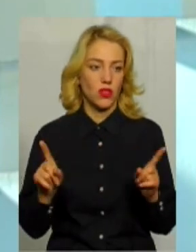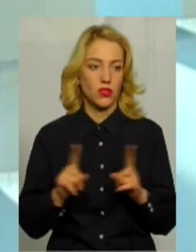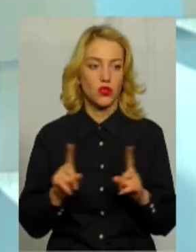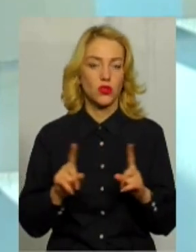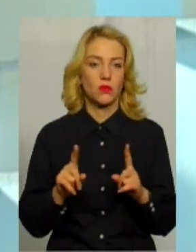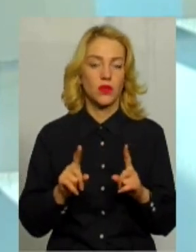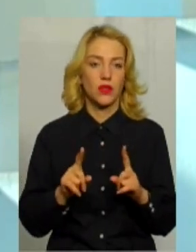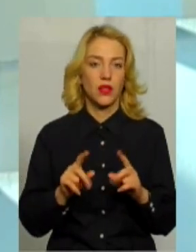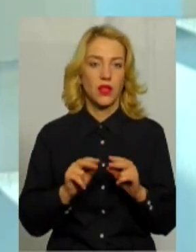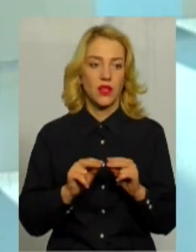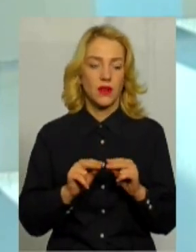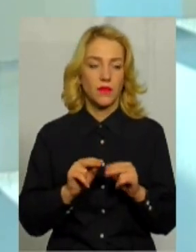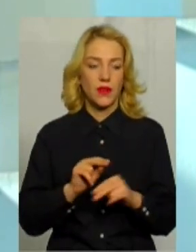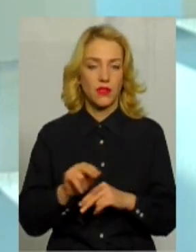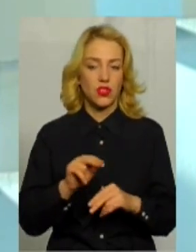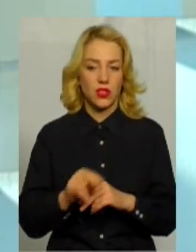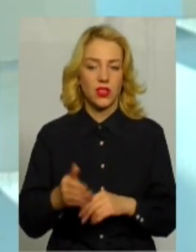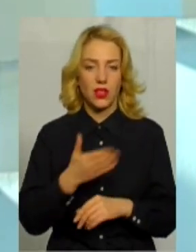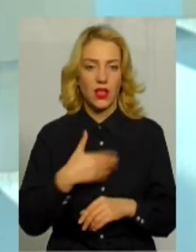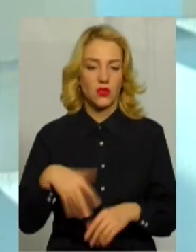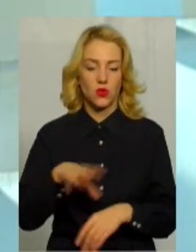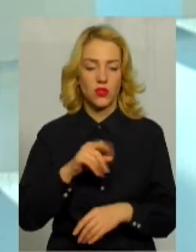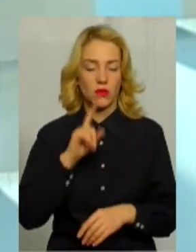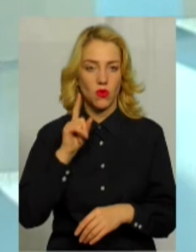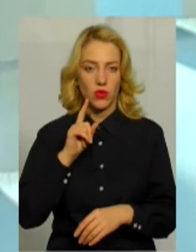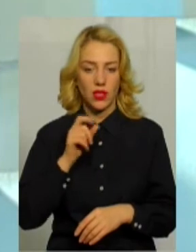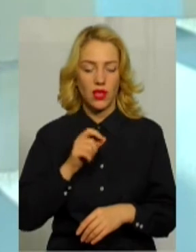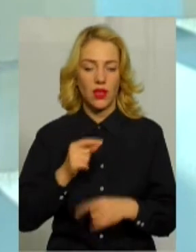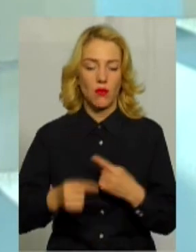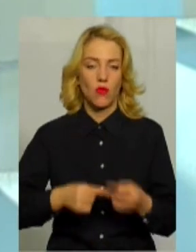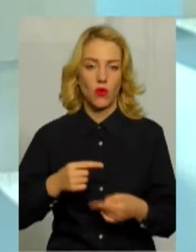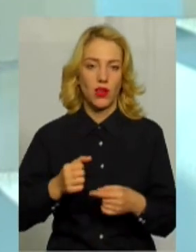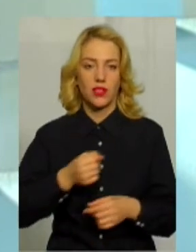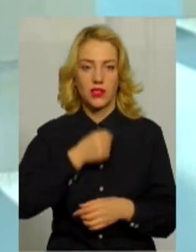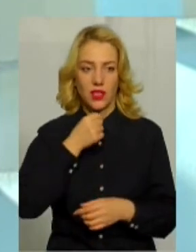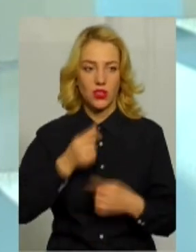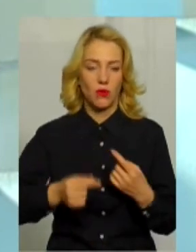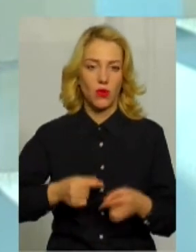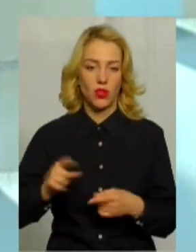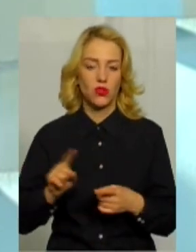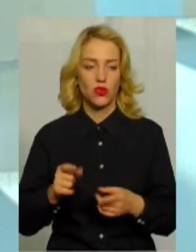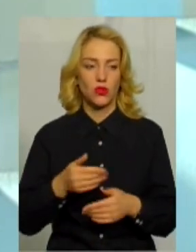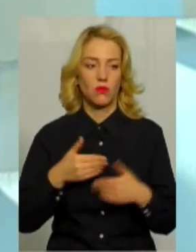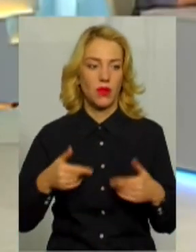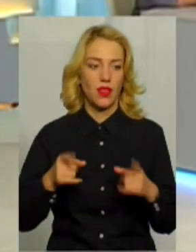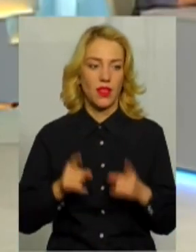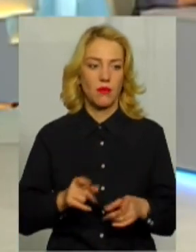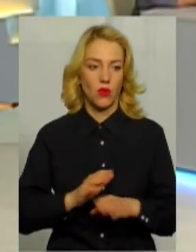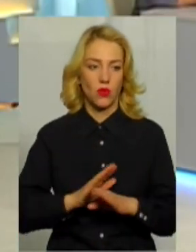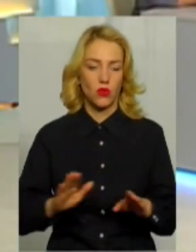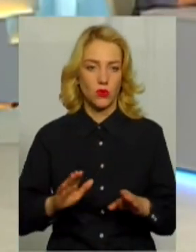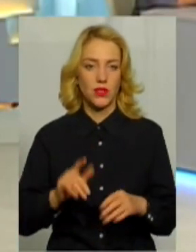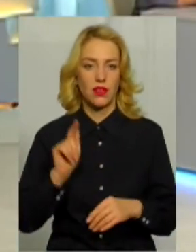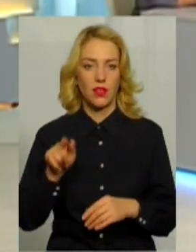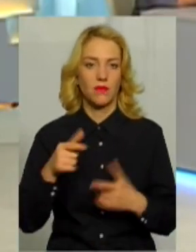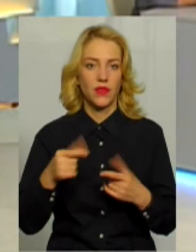вчити нас усіх, і молоде покоління, і старше покоління, що ми не погоджуємося там, де